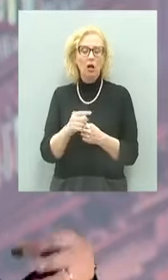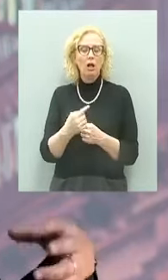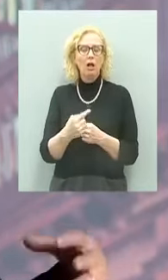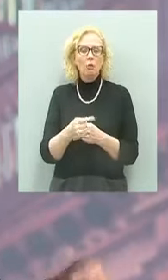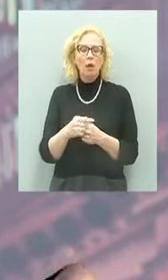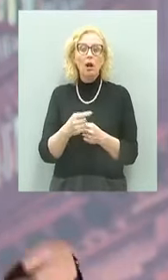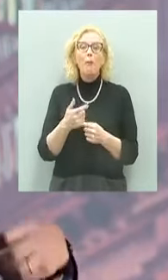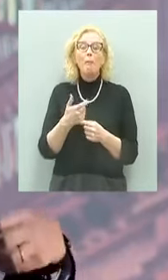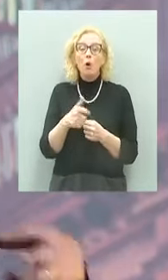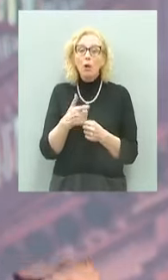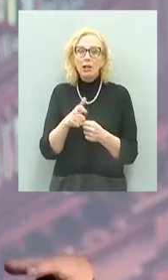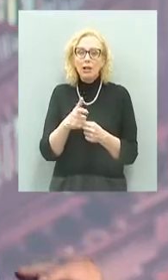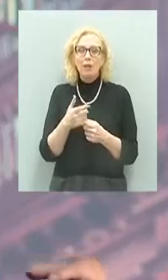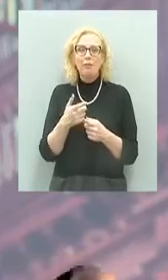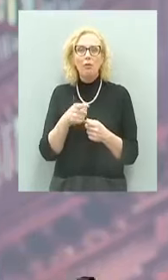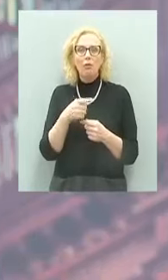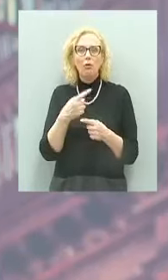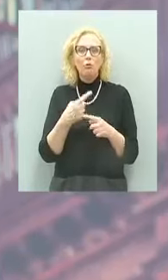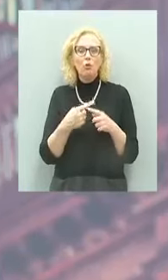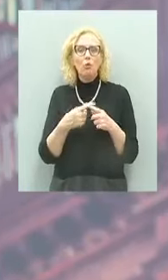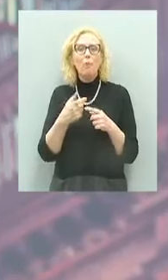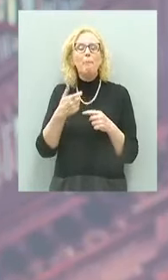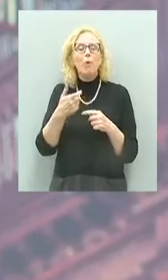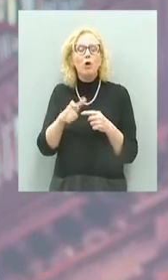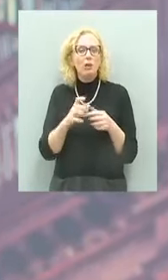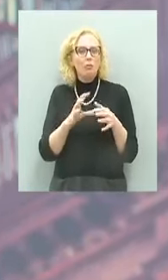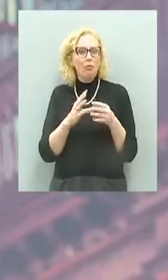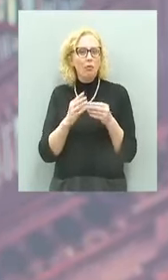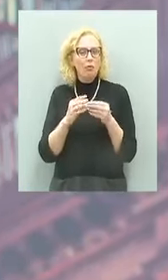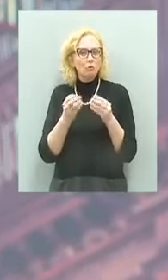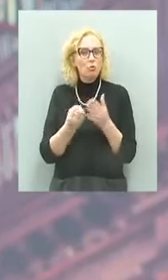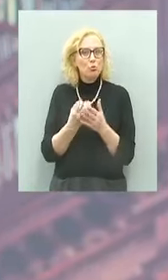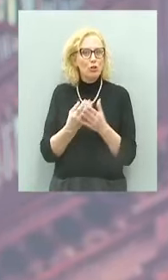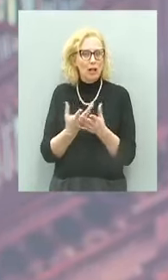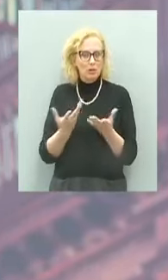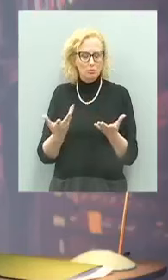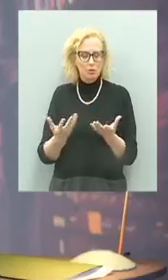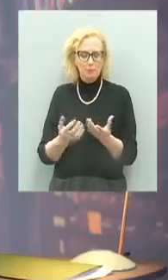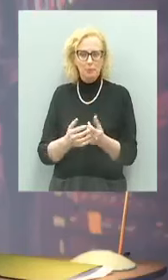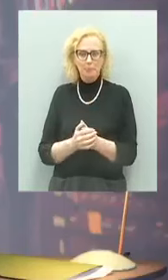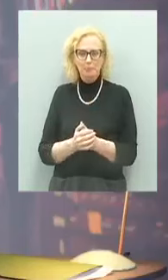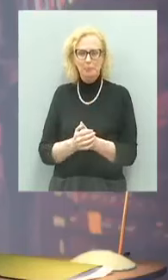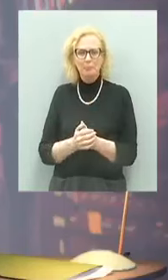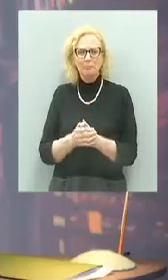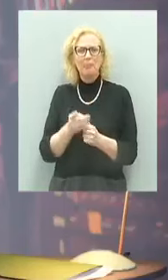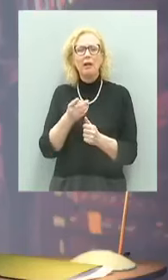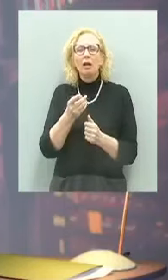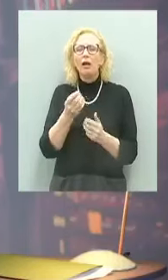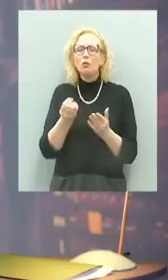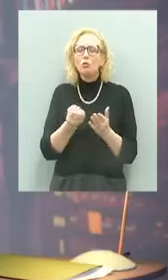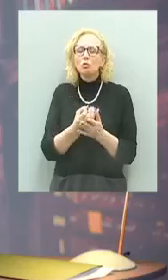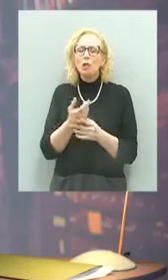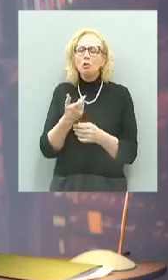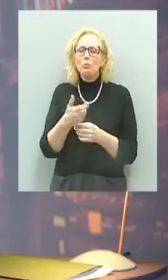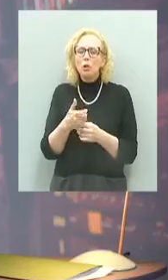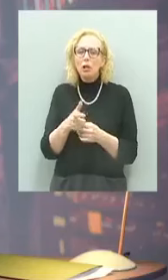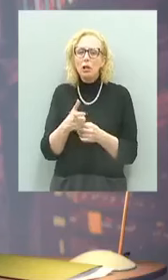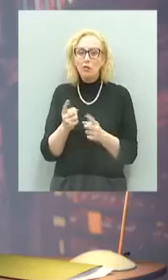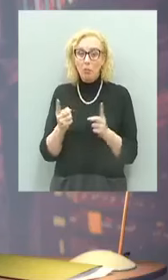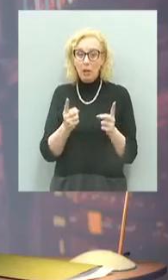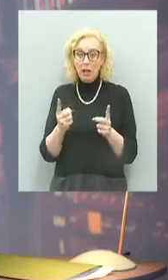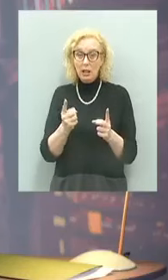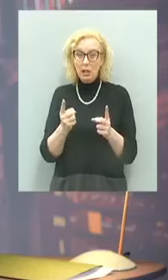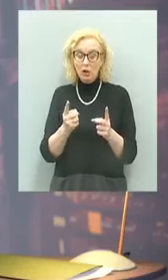motivazione e alla logica di quello che è avvenuto in quel periodo. E la logica e quello che è avvenuto in quel